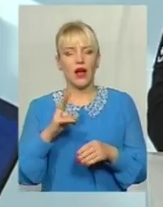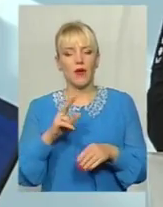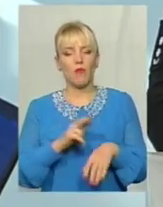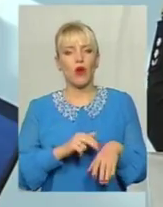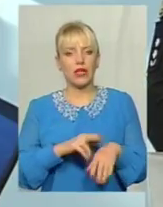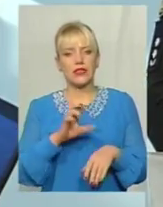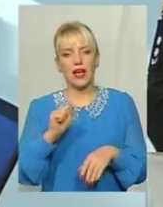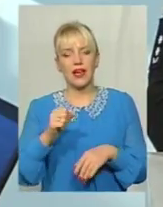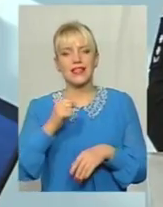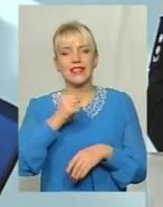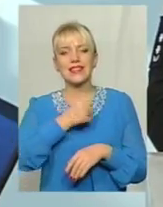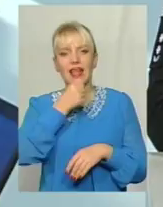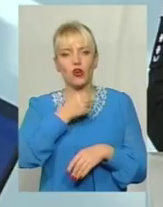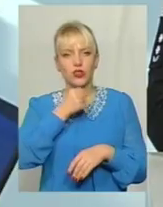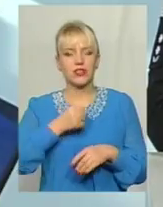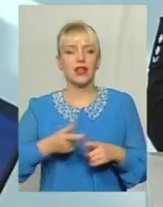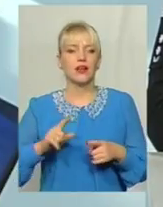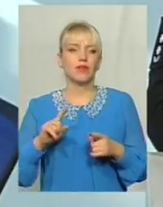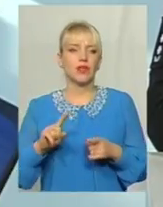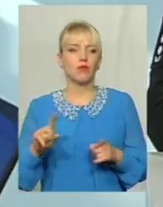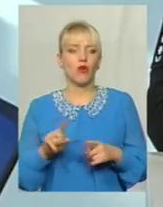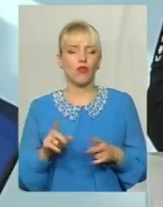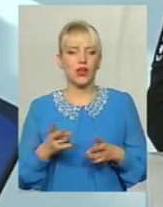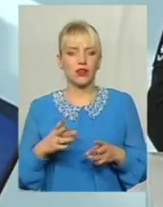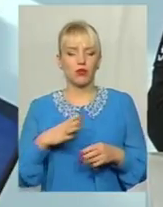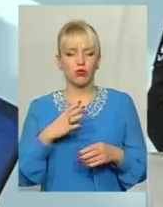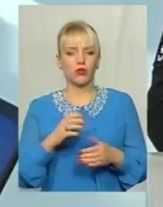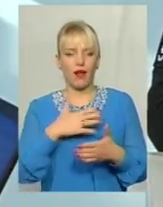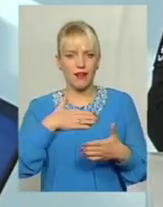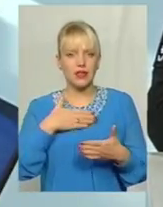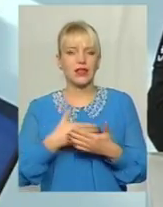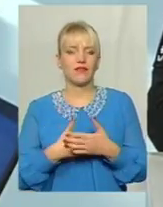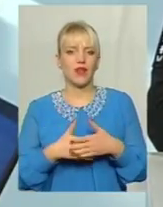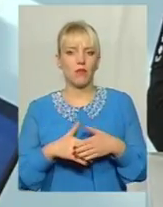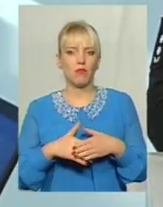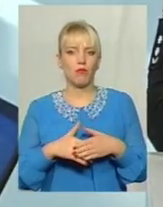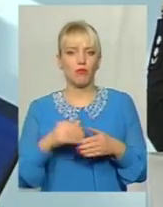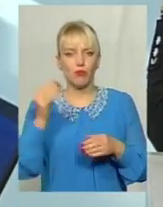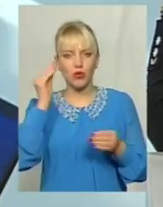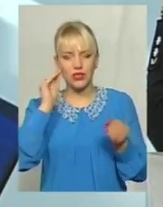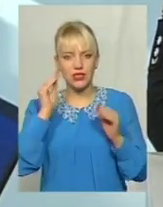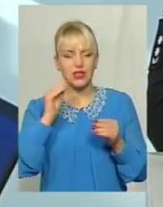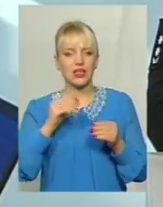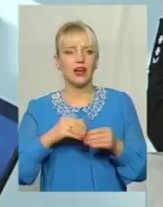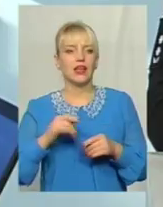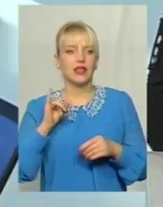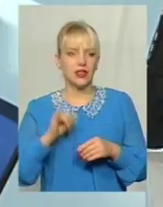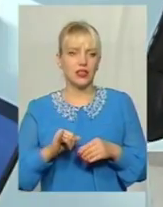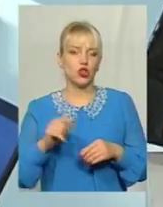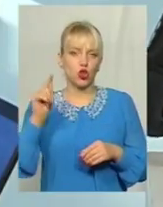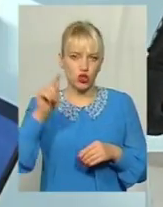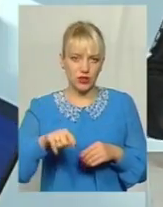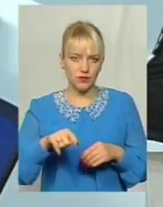селі Він повинен бути активна В нього позиція Повинна бути в першу чергу І тоді